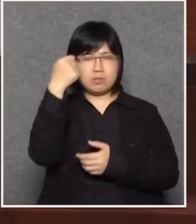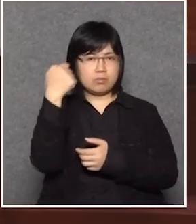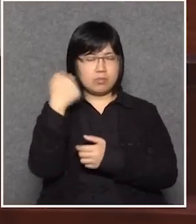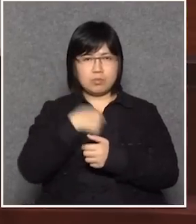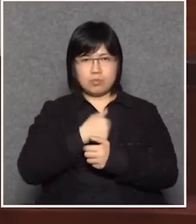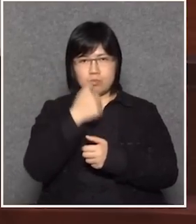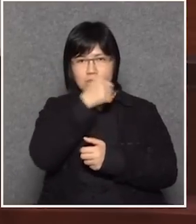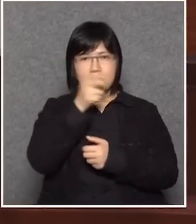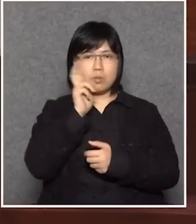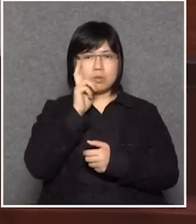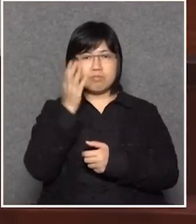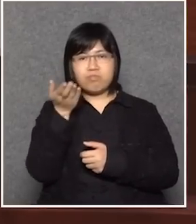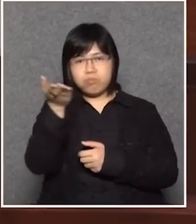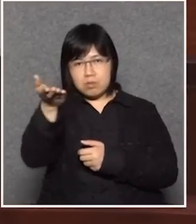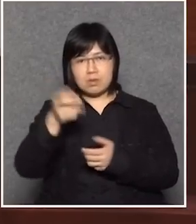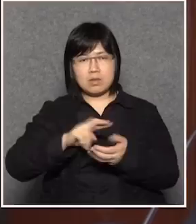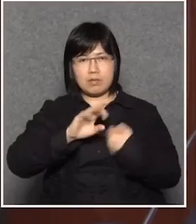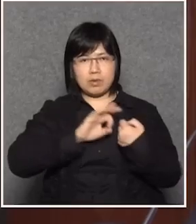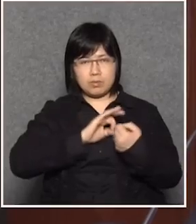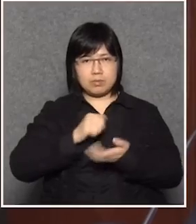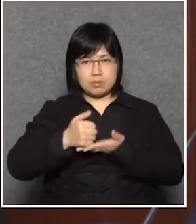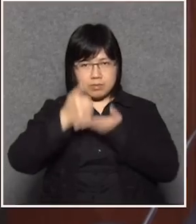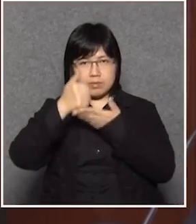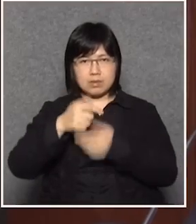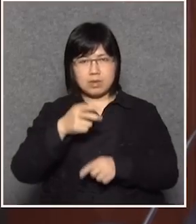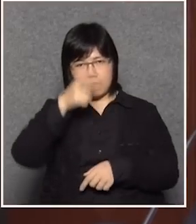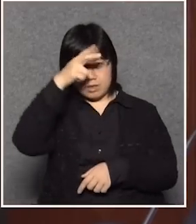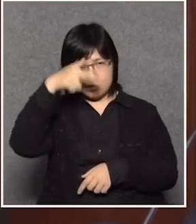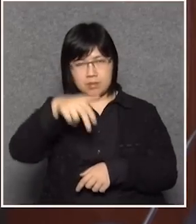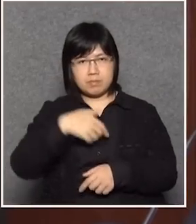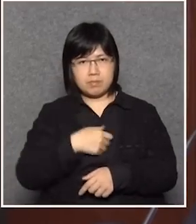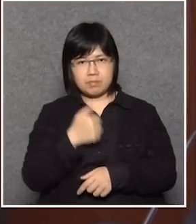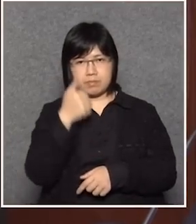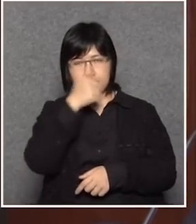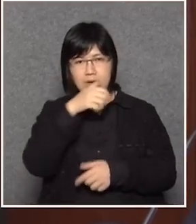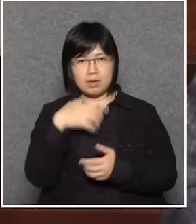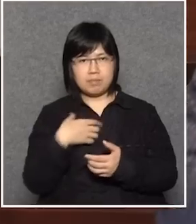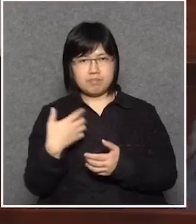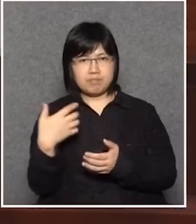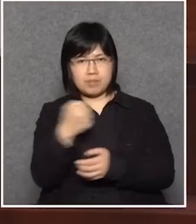六人街立法活行政霸道行政主導等於行政霸道